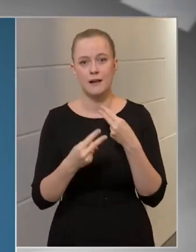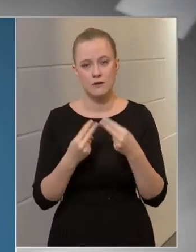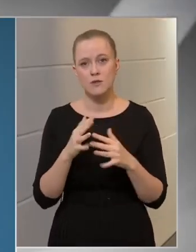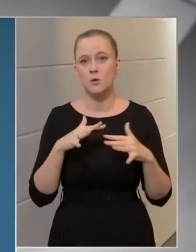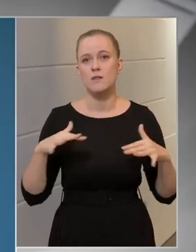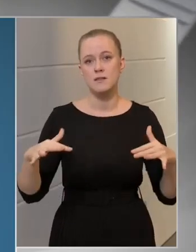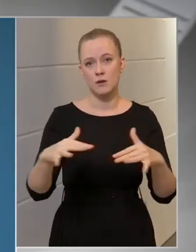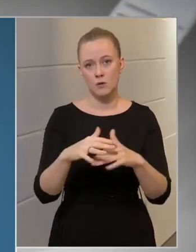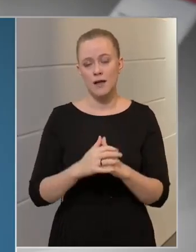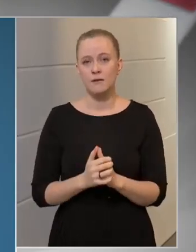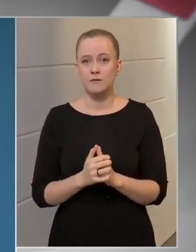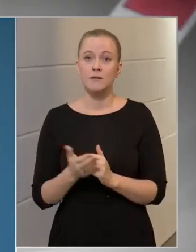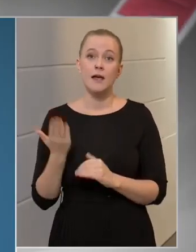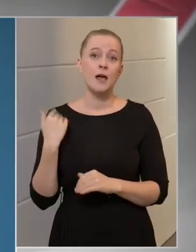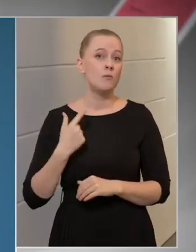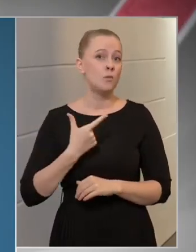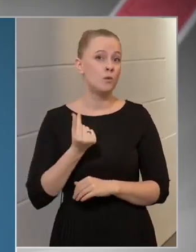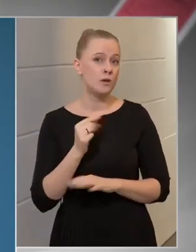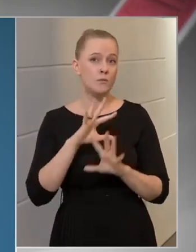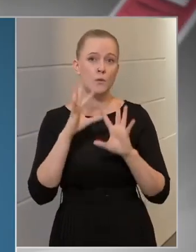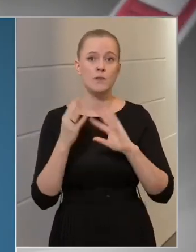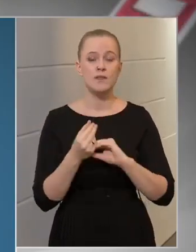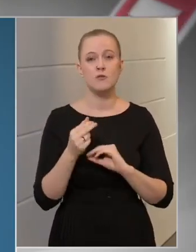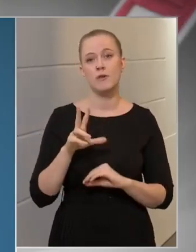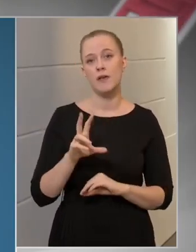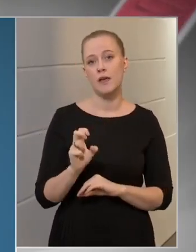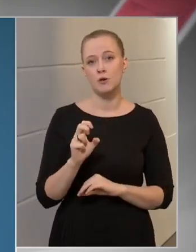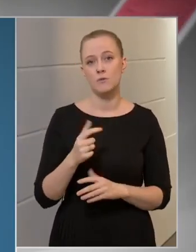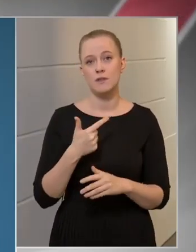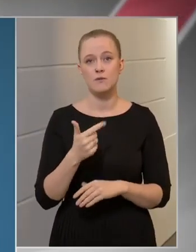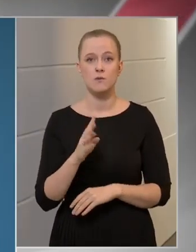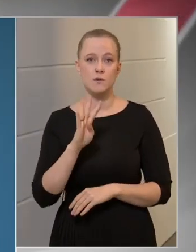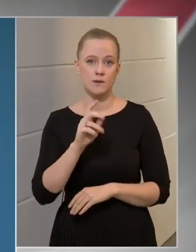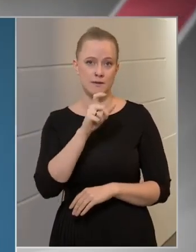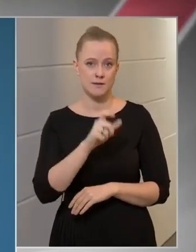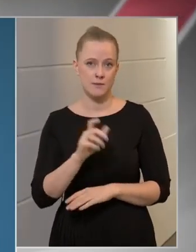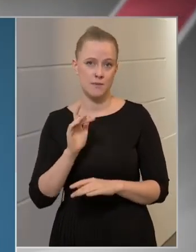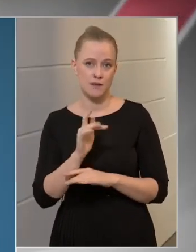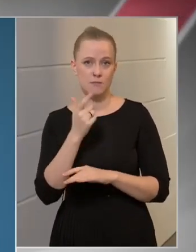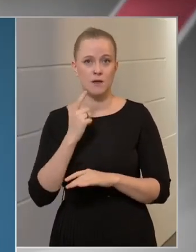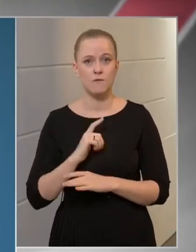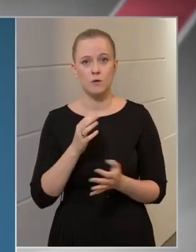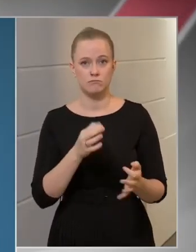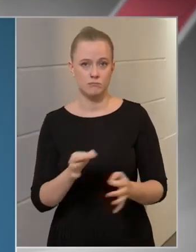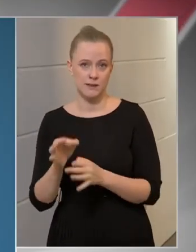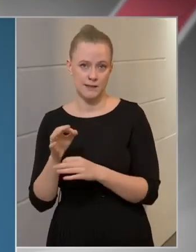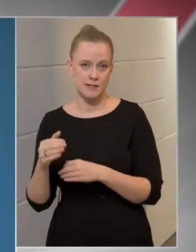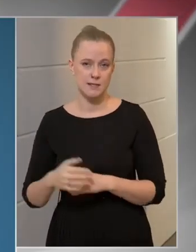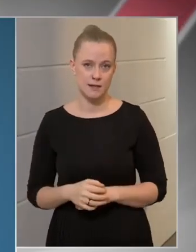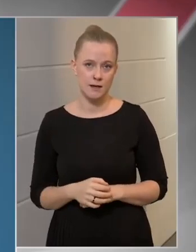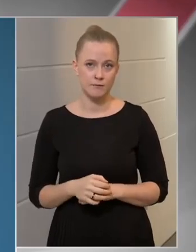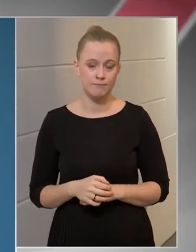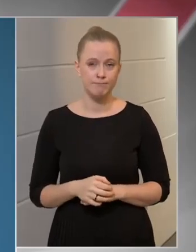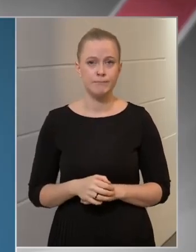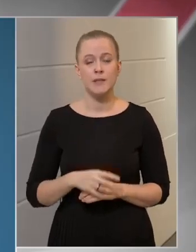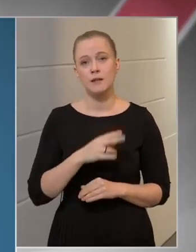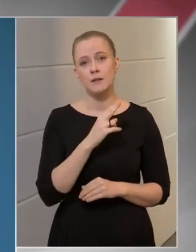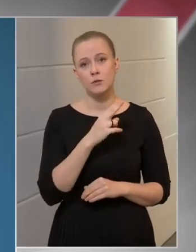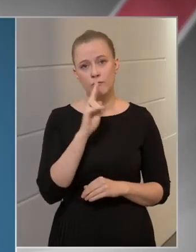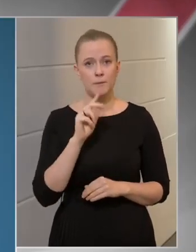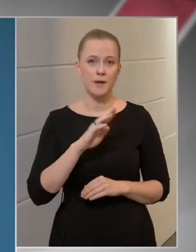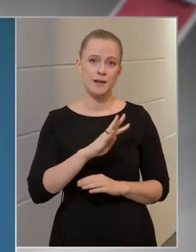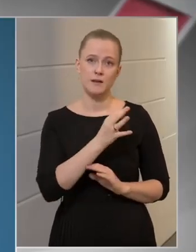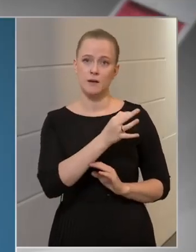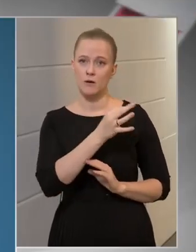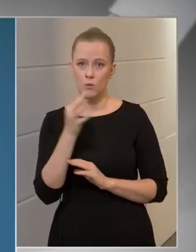közterületen. Az elmúlt 24 órában összesen 324 személye szemben intézkedtek rendőreink, így a november 4-ei